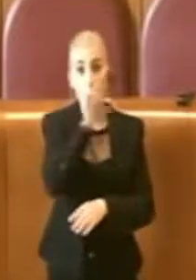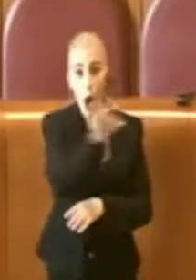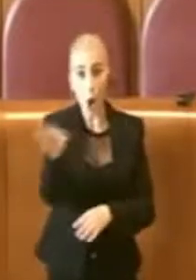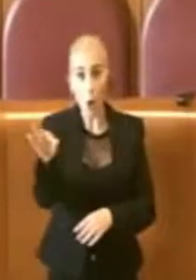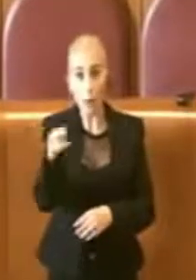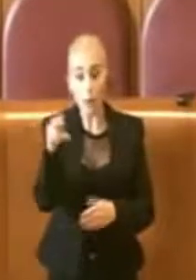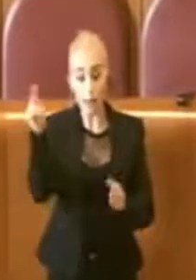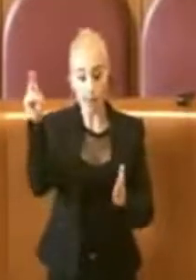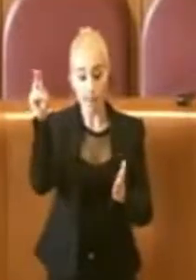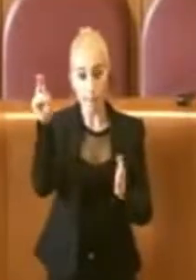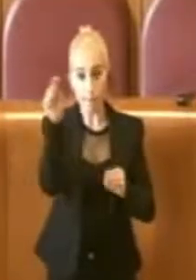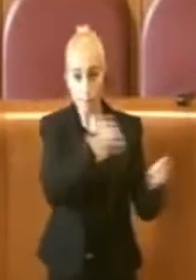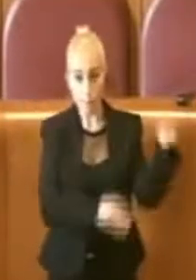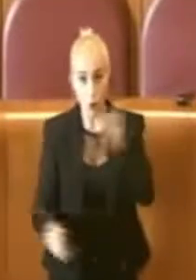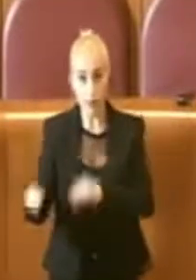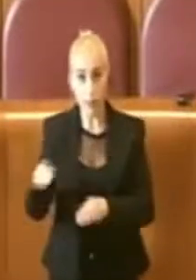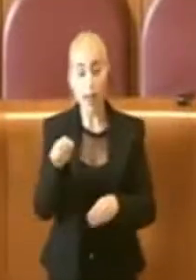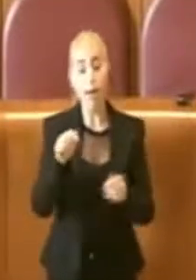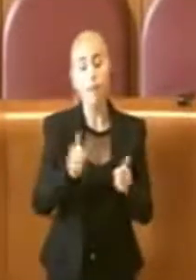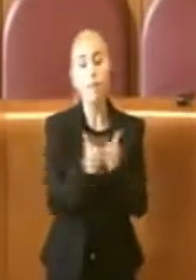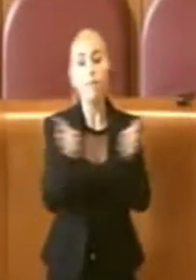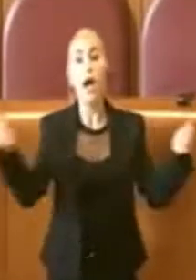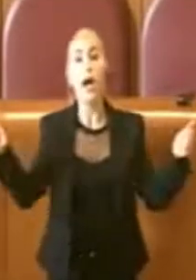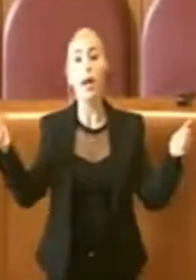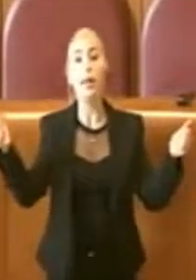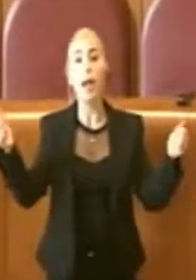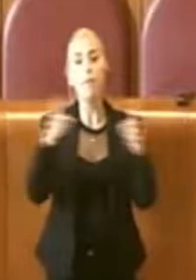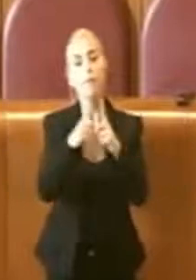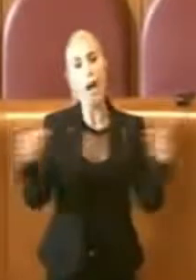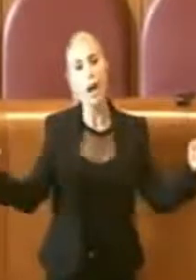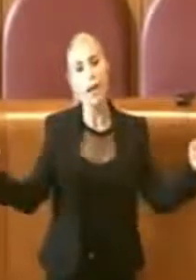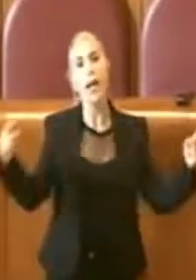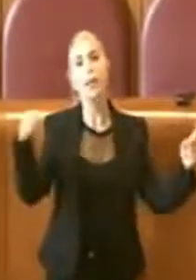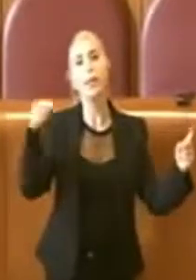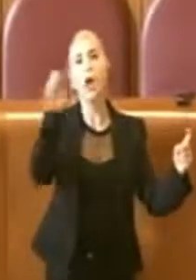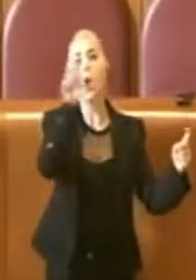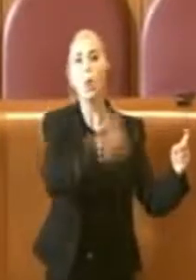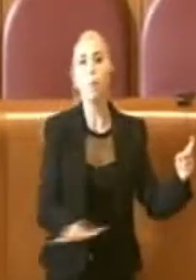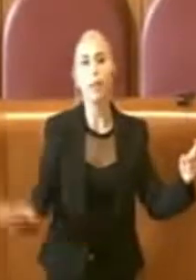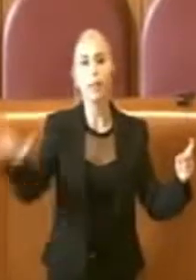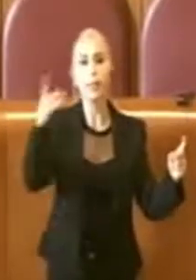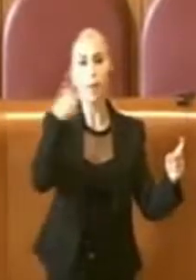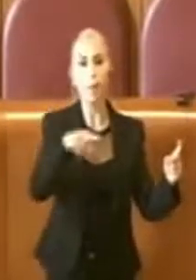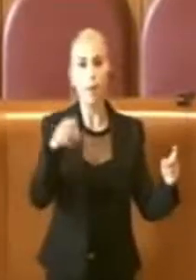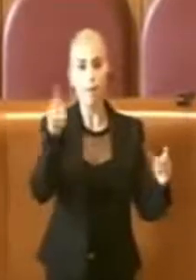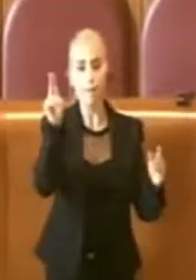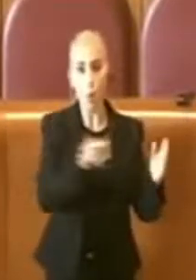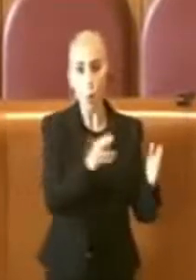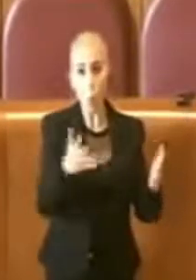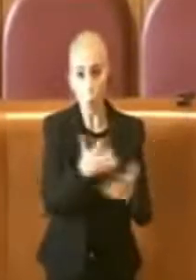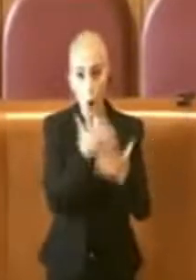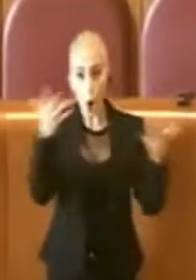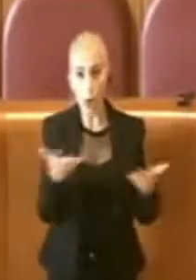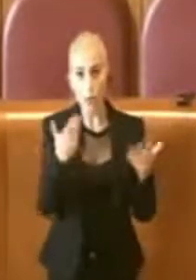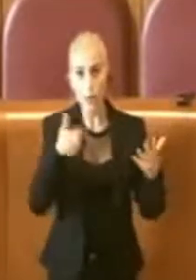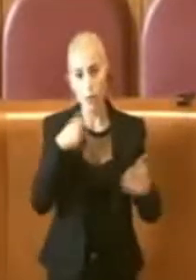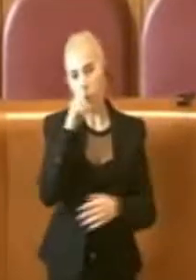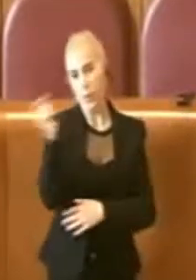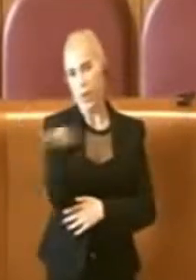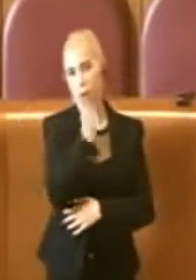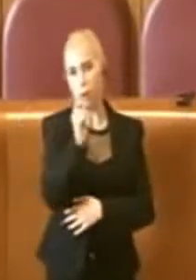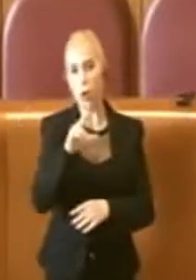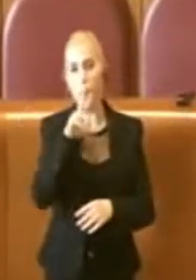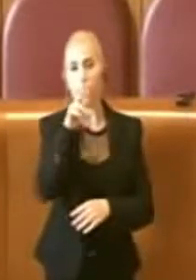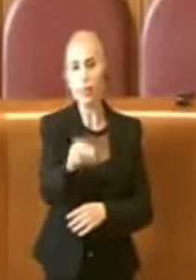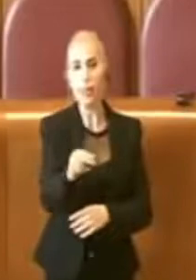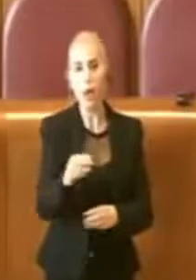a votare in aula una variante urbanistica per costruire chissà che cosa. Per cui non ci prendiamo in giro su questa cosa. Perché dire che